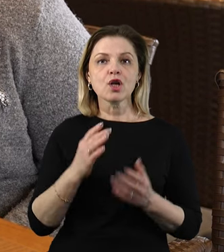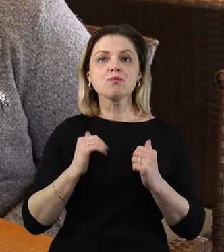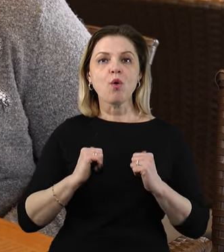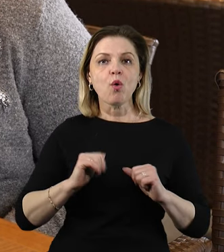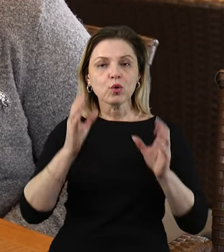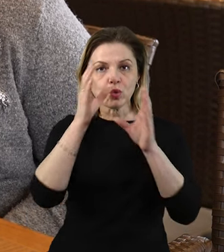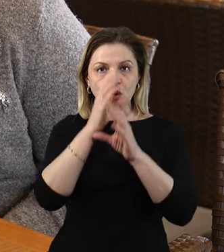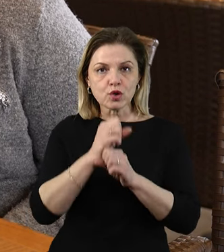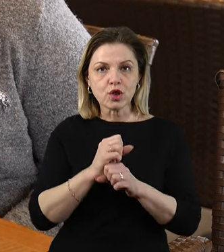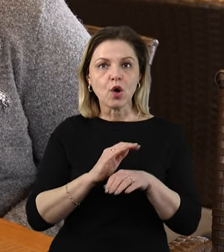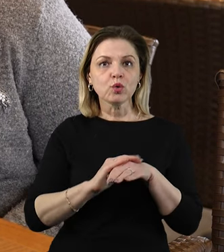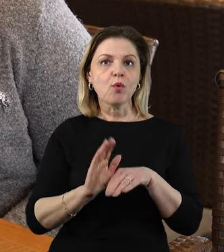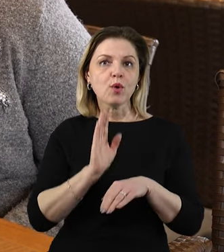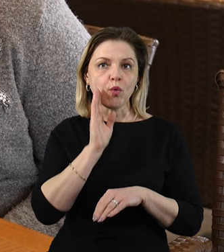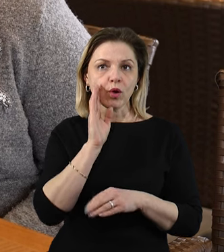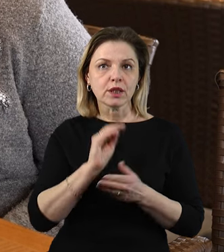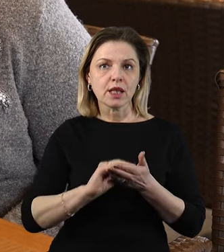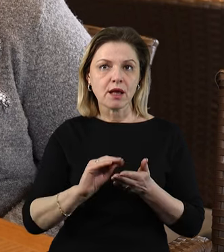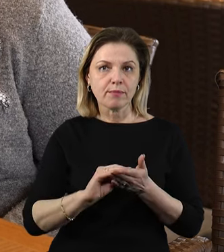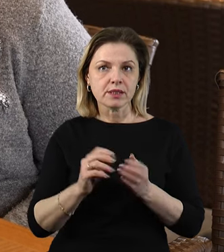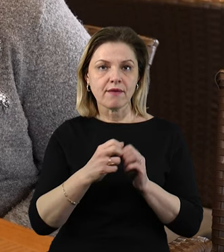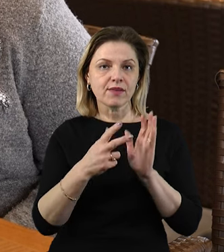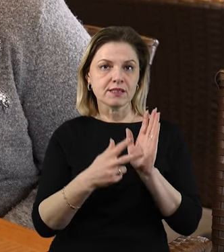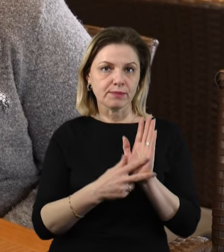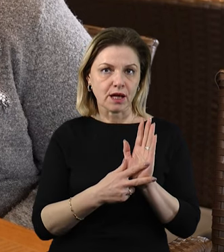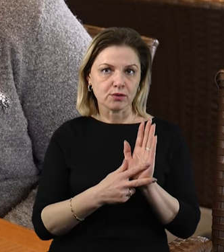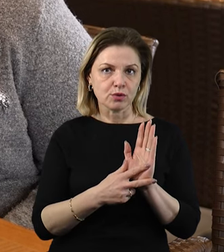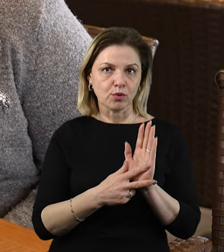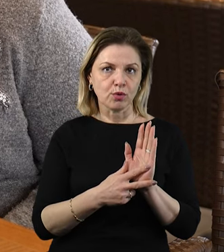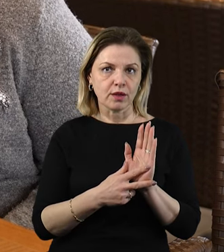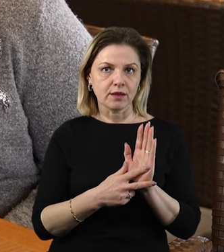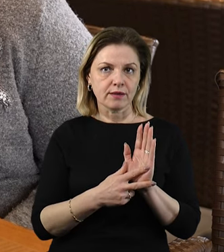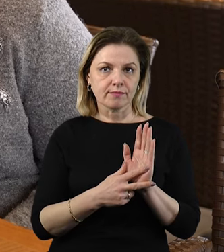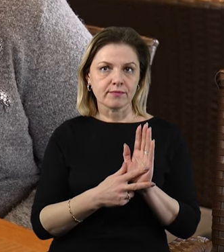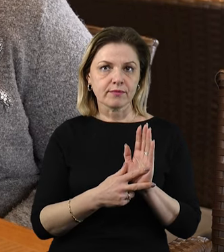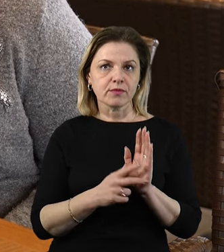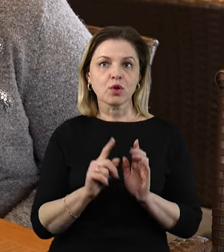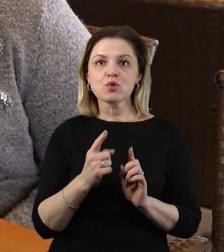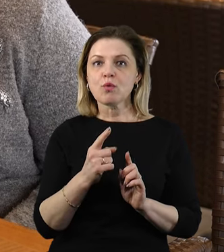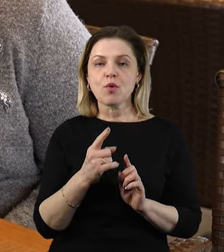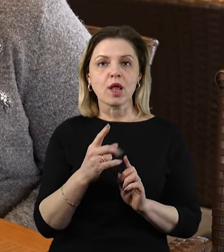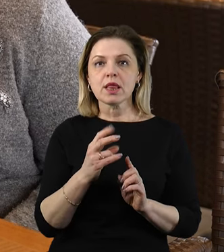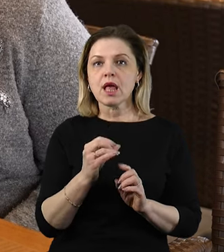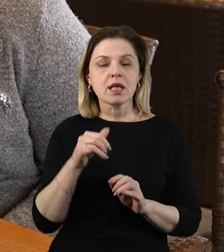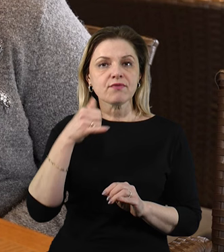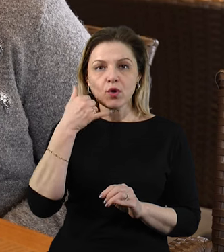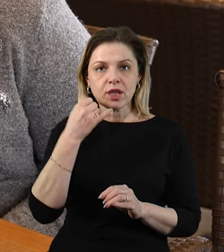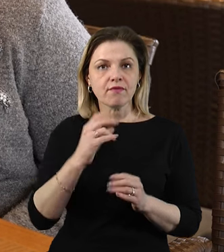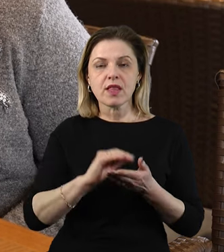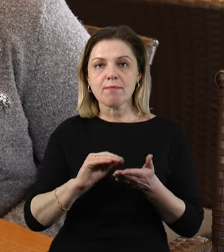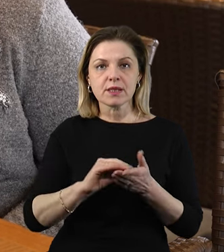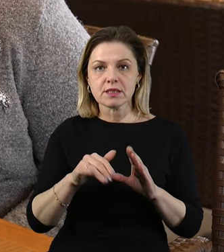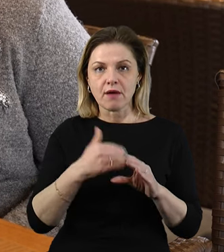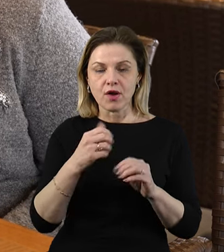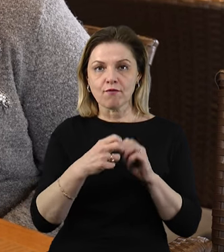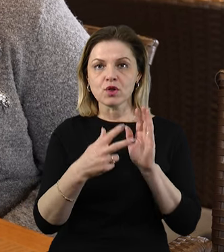спокійною ночі, добре утро, написала, бо 17, виходить. Чого ти не відписався, не дзвонився. 18